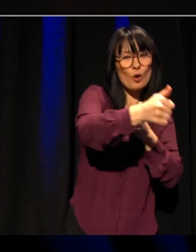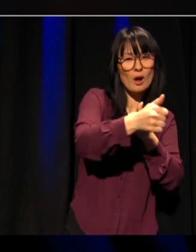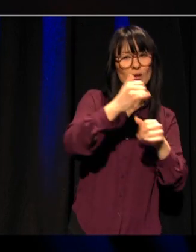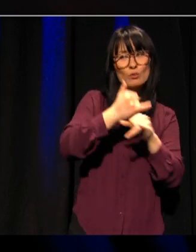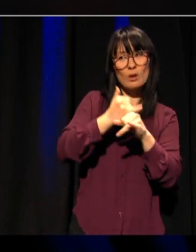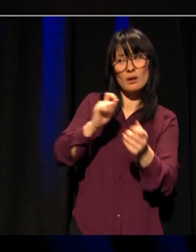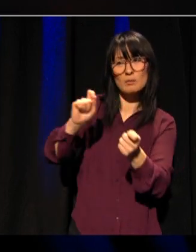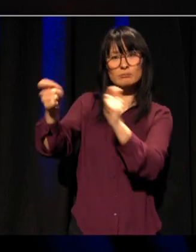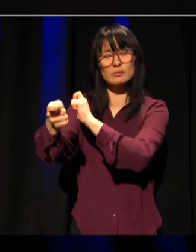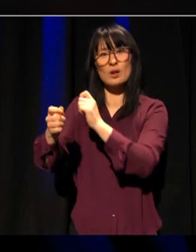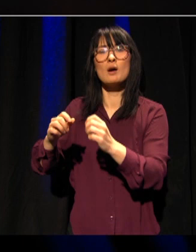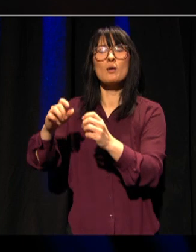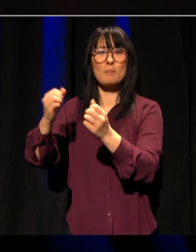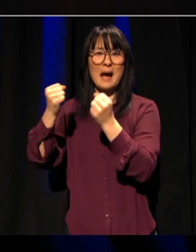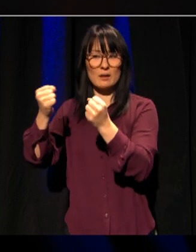Norge.